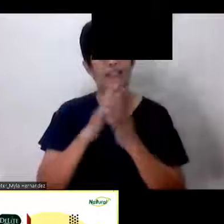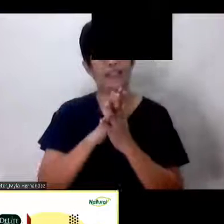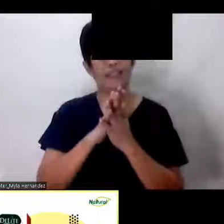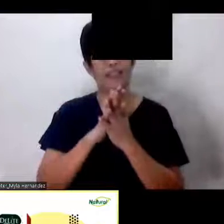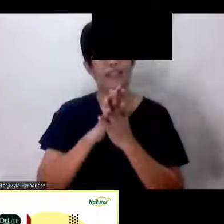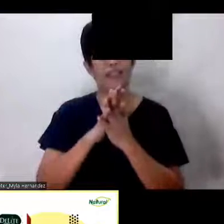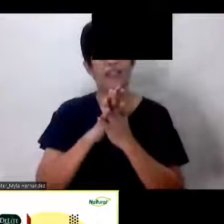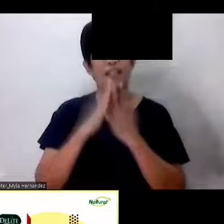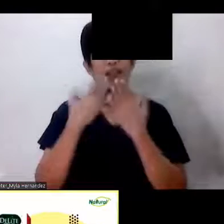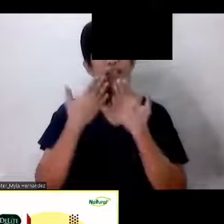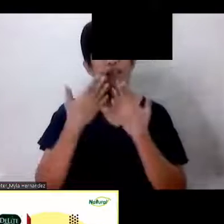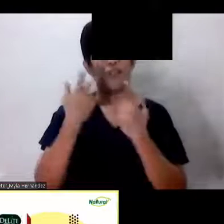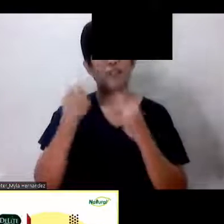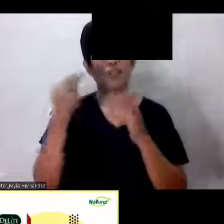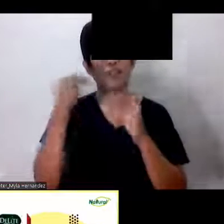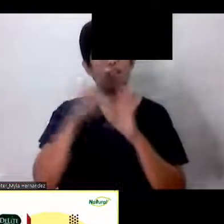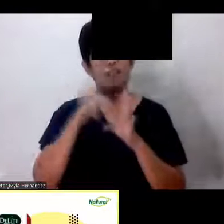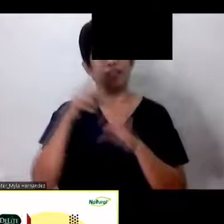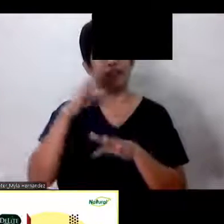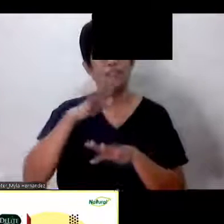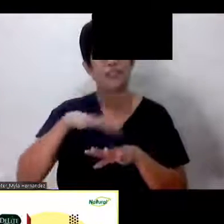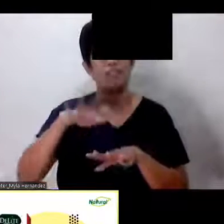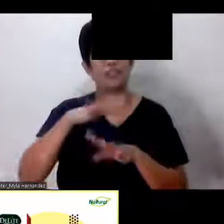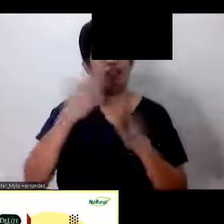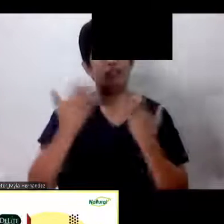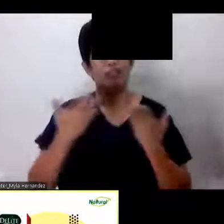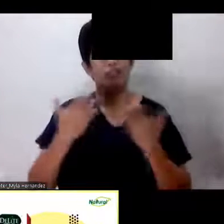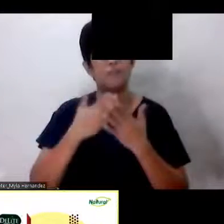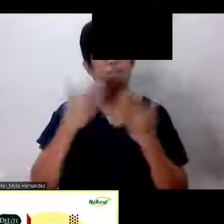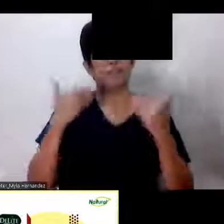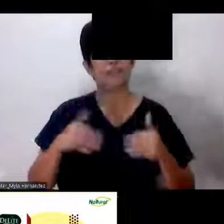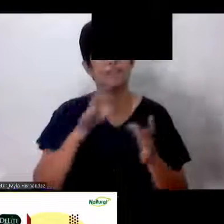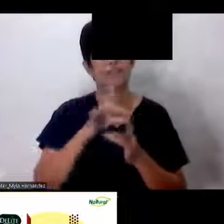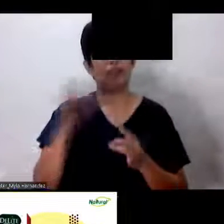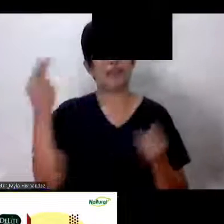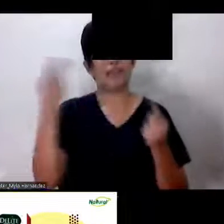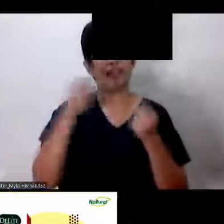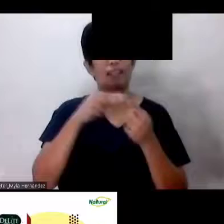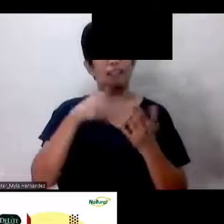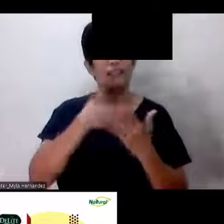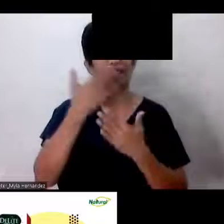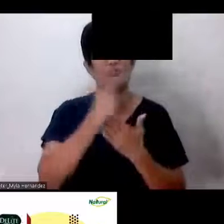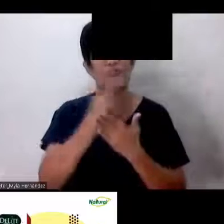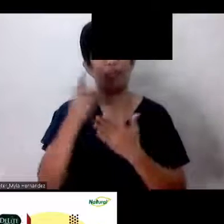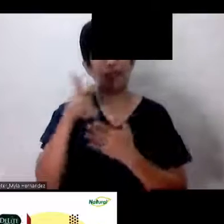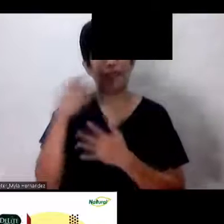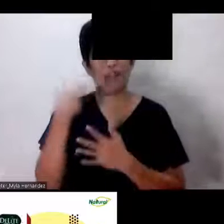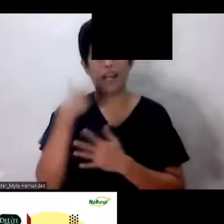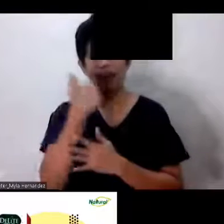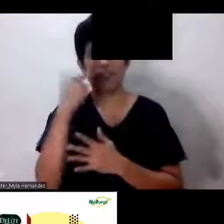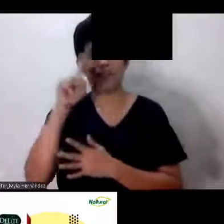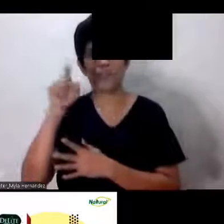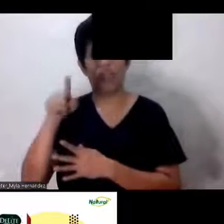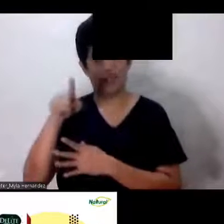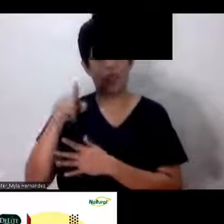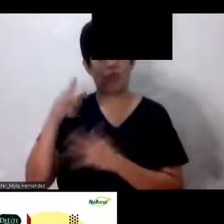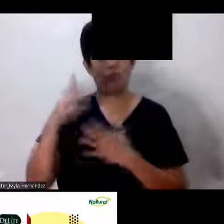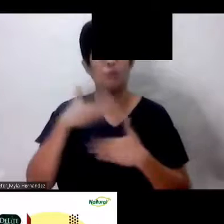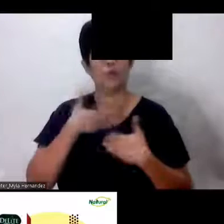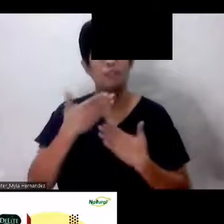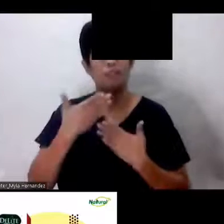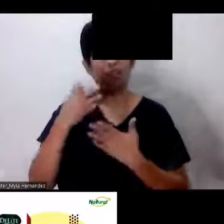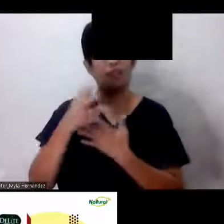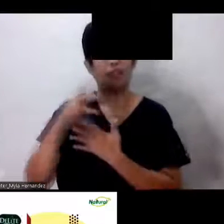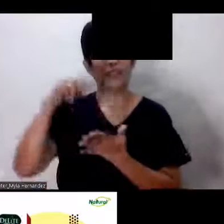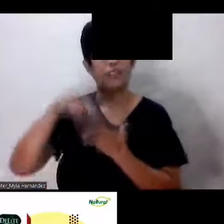For joining us Here in Body and Soul Until next week Yes Okay Brother Benson May nagtatanong Willing mag reseller Pero wala